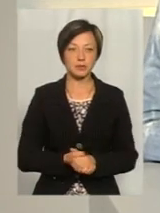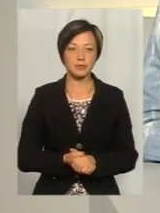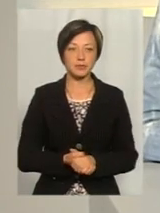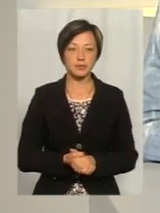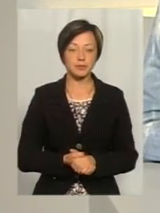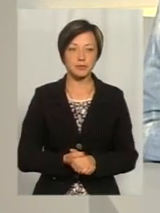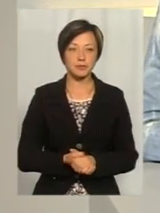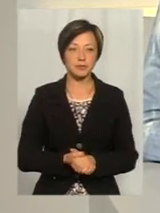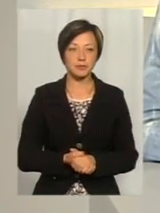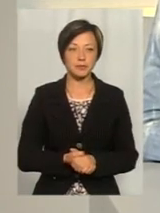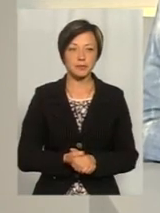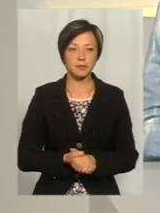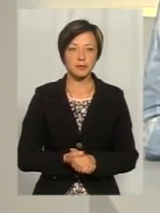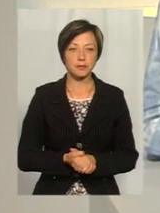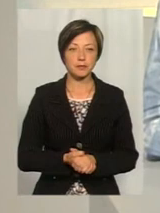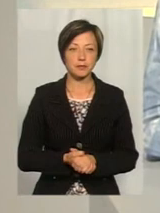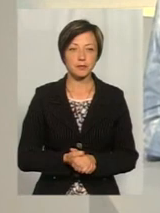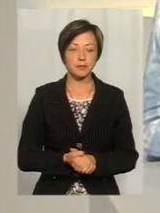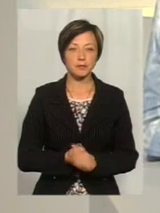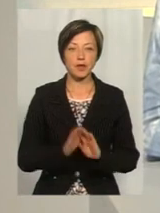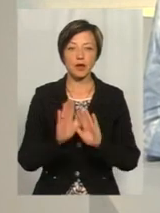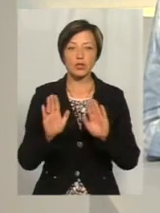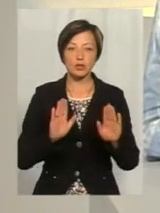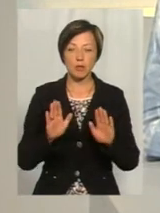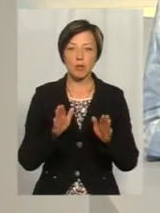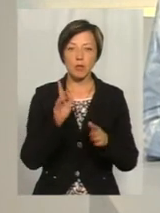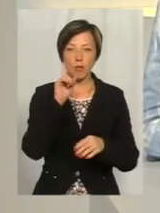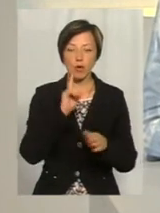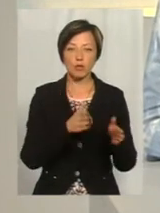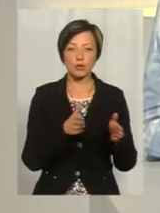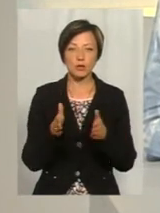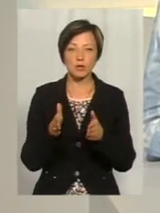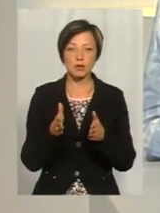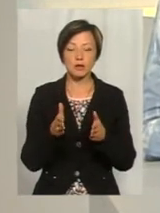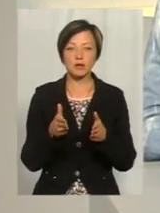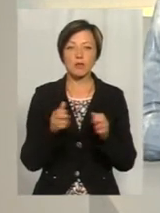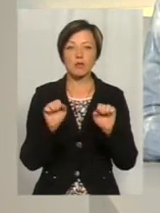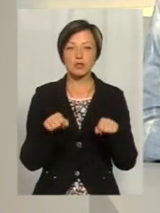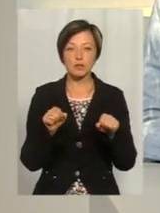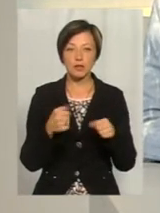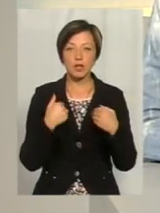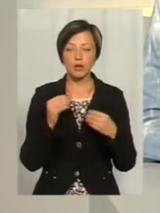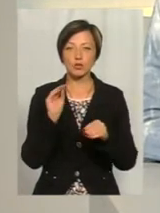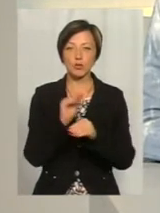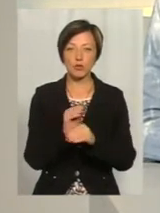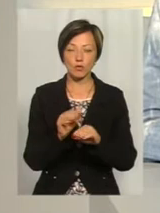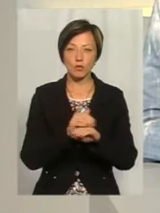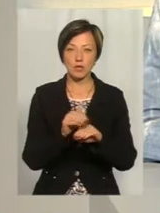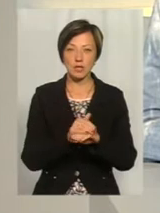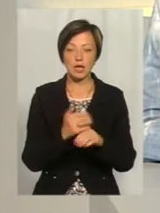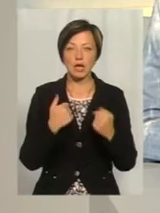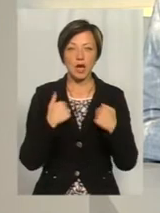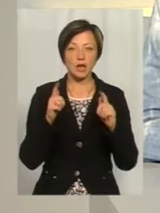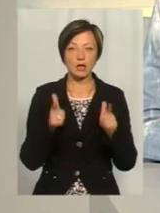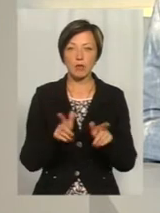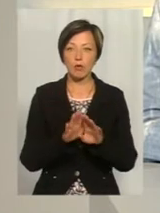Зараз. Так, режисер поки готується. Поки готується, можливо, я ще допомню. Я не